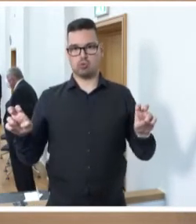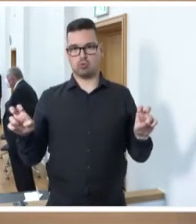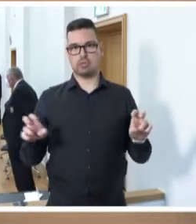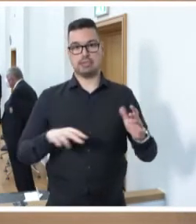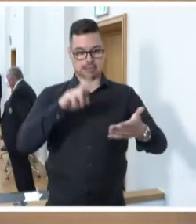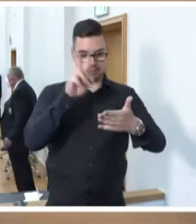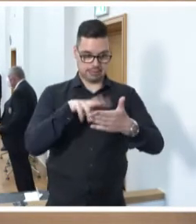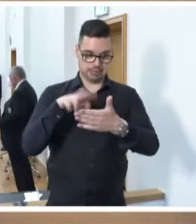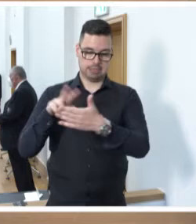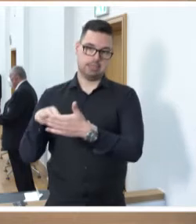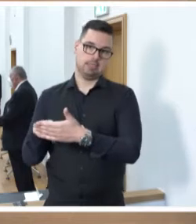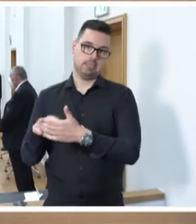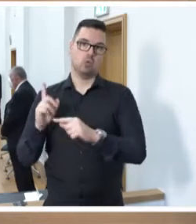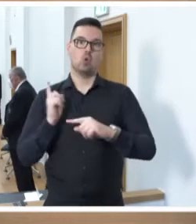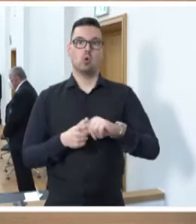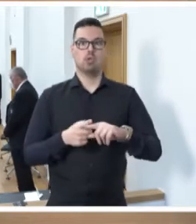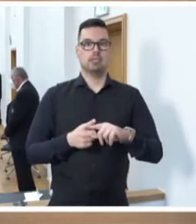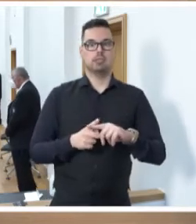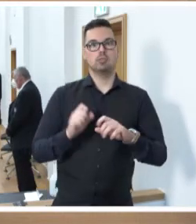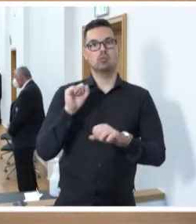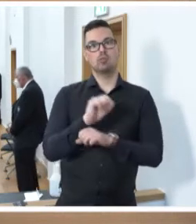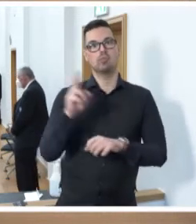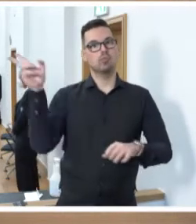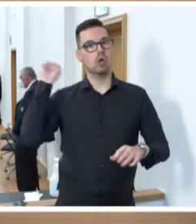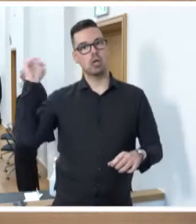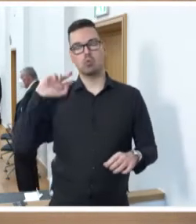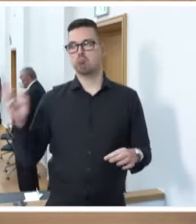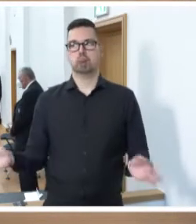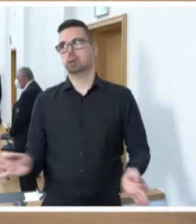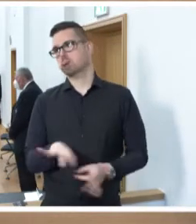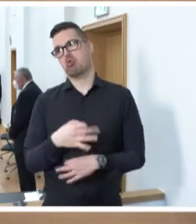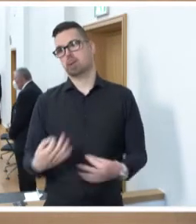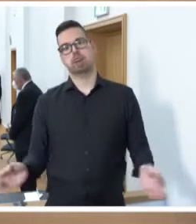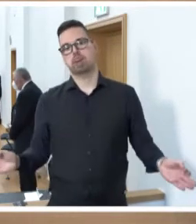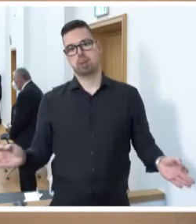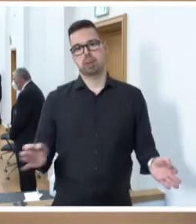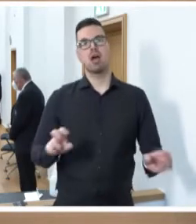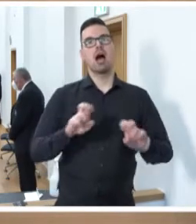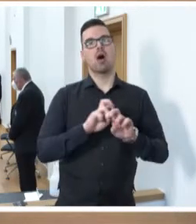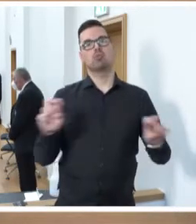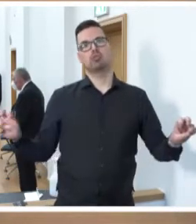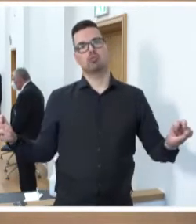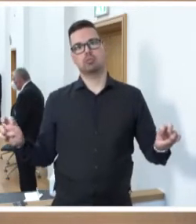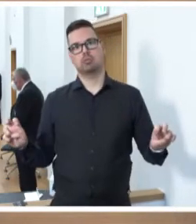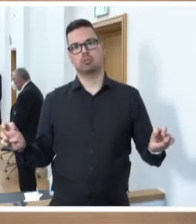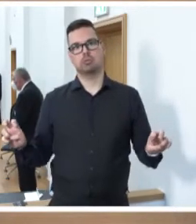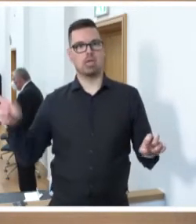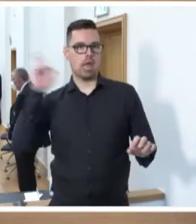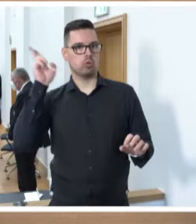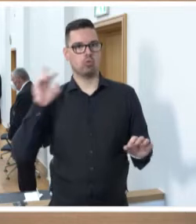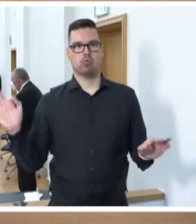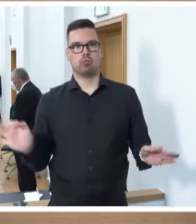gelesen und auf die Durchführung einer Anhörung verzichtet. Aus Sicht des Ausschusses war keine Anhörung